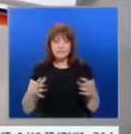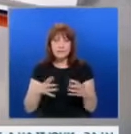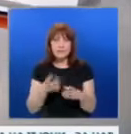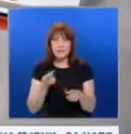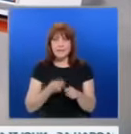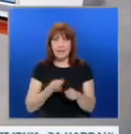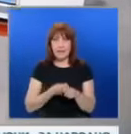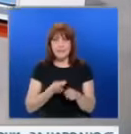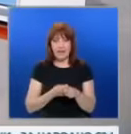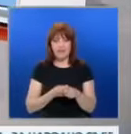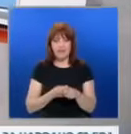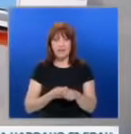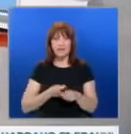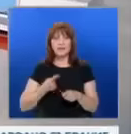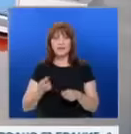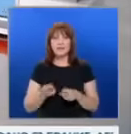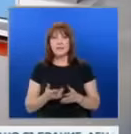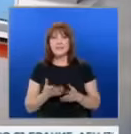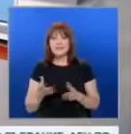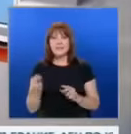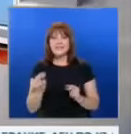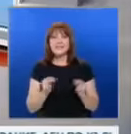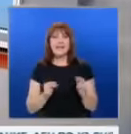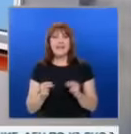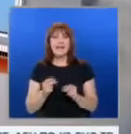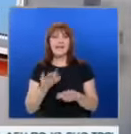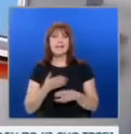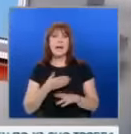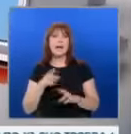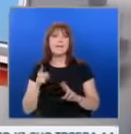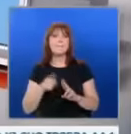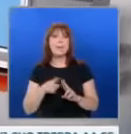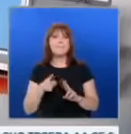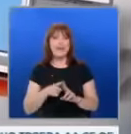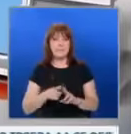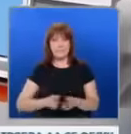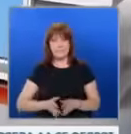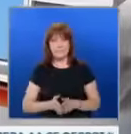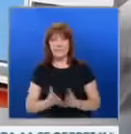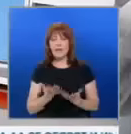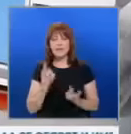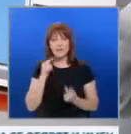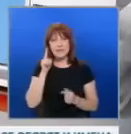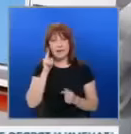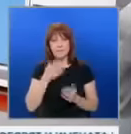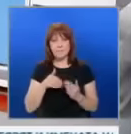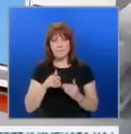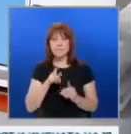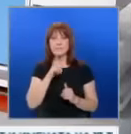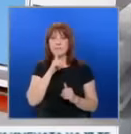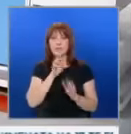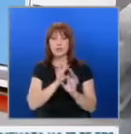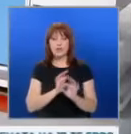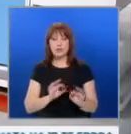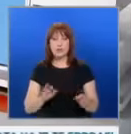провежда оперативното заседание на Продължаваме промяната. Ирина, какво знаеш повече? Тишина,